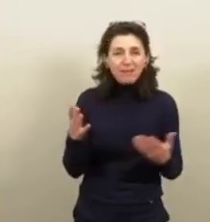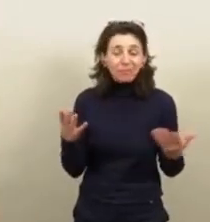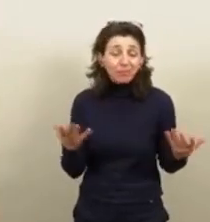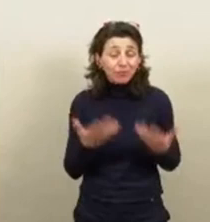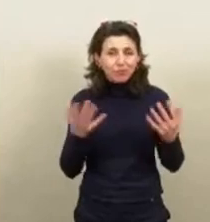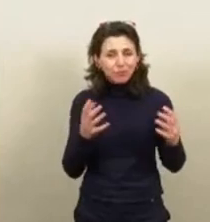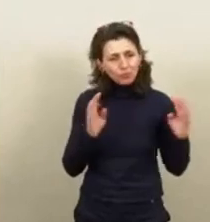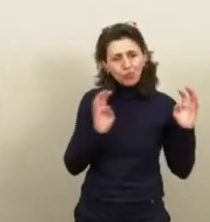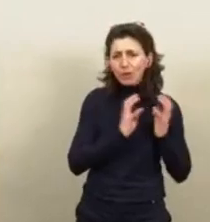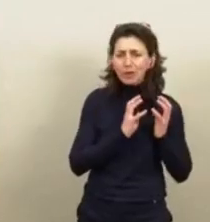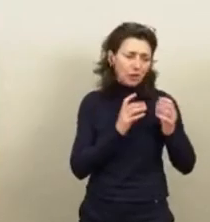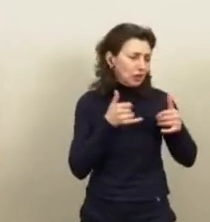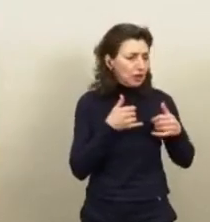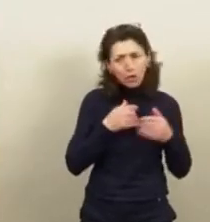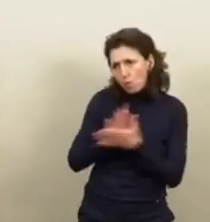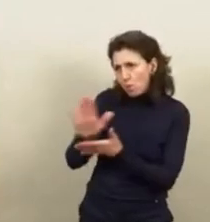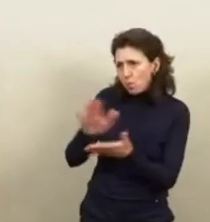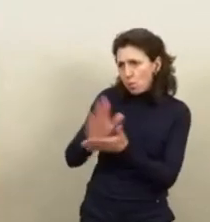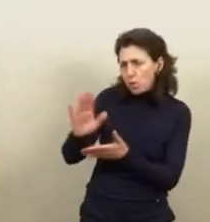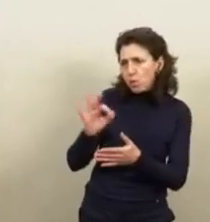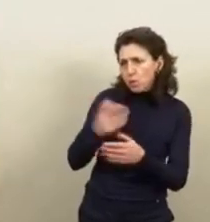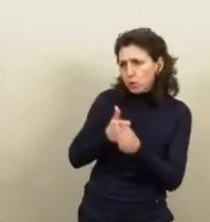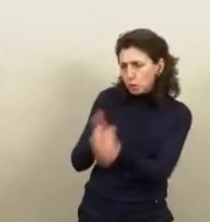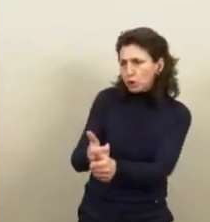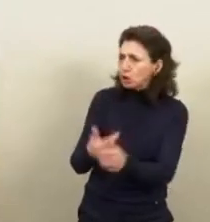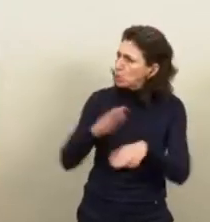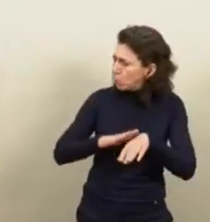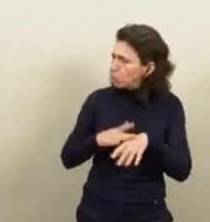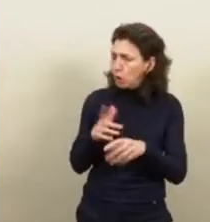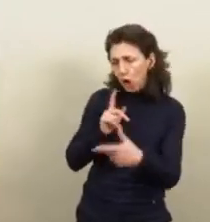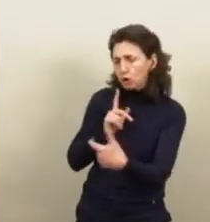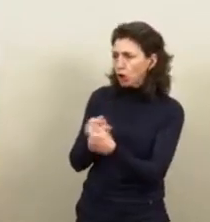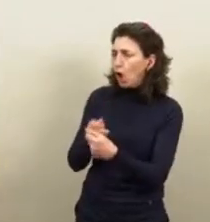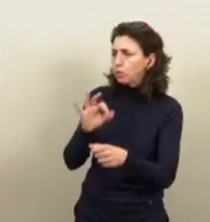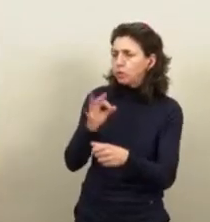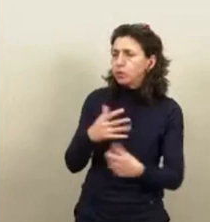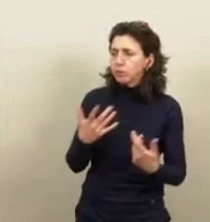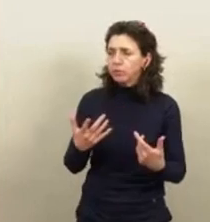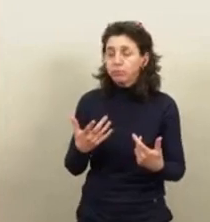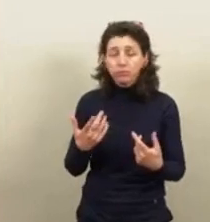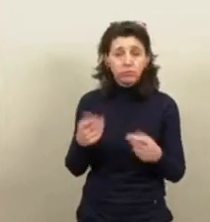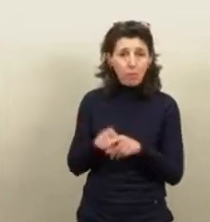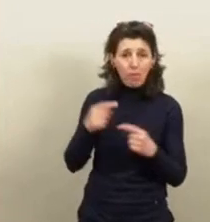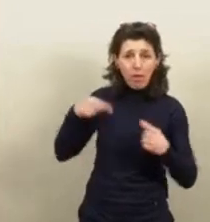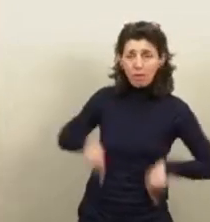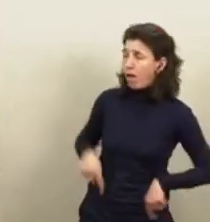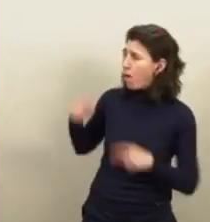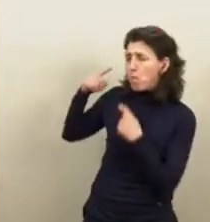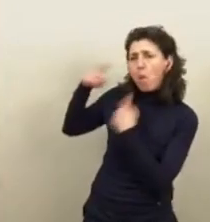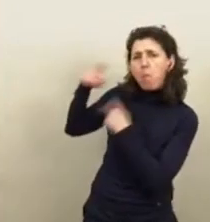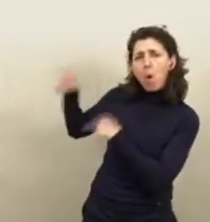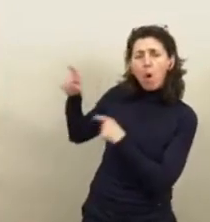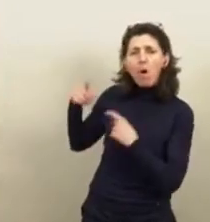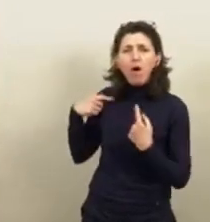que vous allez suivre ces mesures et ces préconisations, que vous reprochez à l'État ou au gouvernement de ne pas avoir suivi celle de la Convention